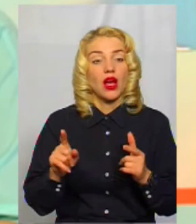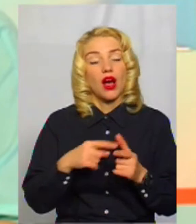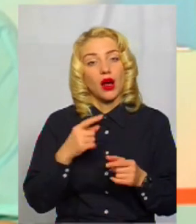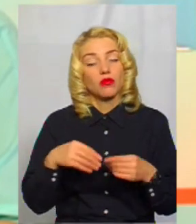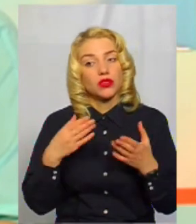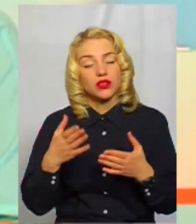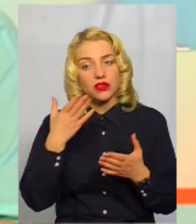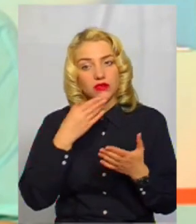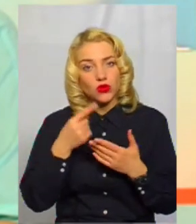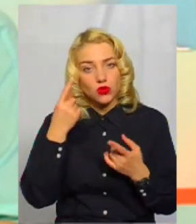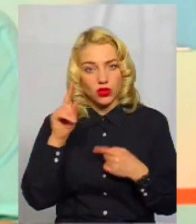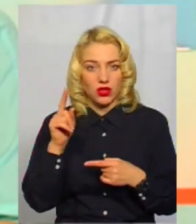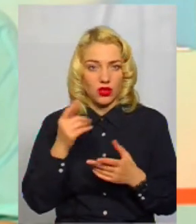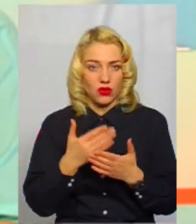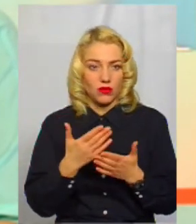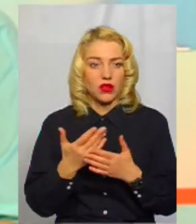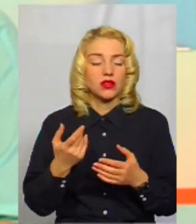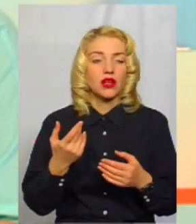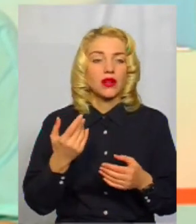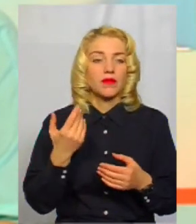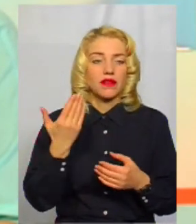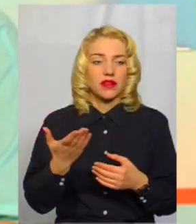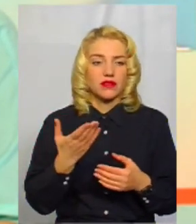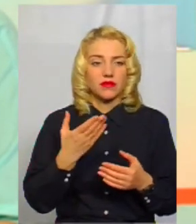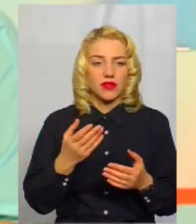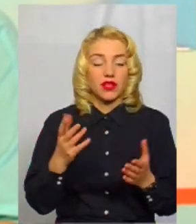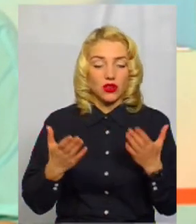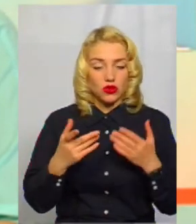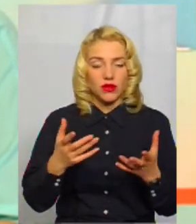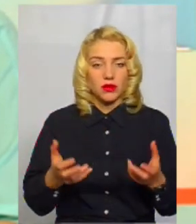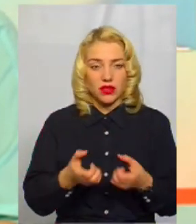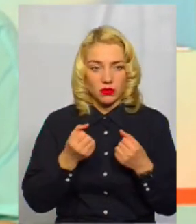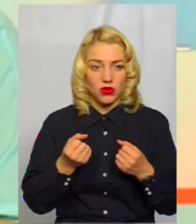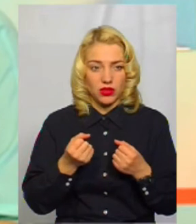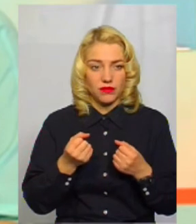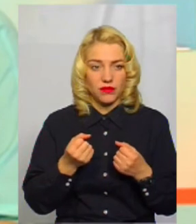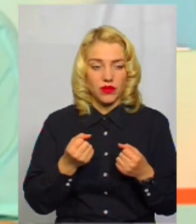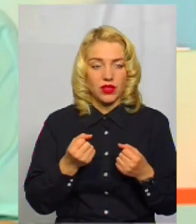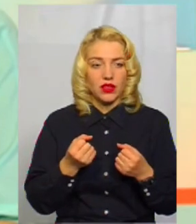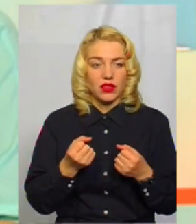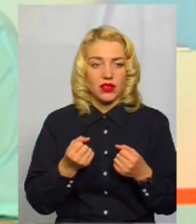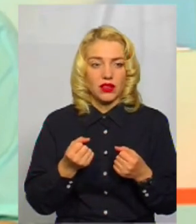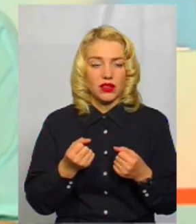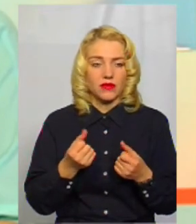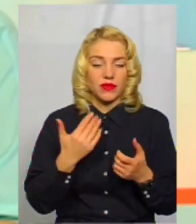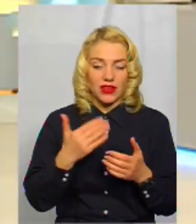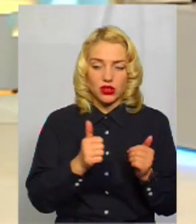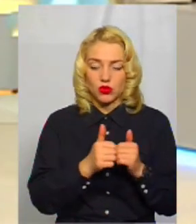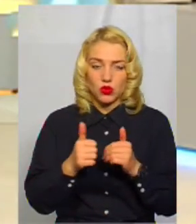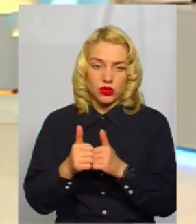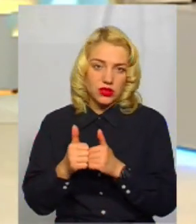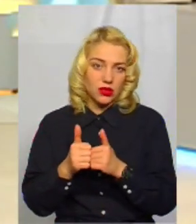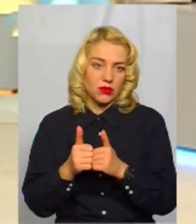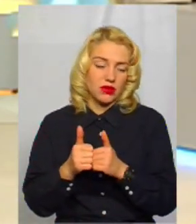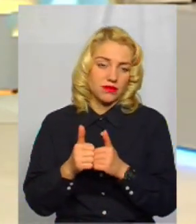ідею цього майданчика. Тобто ви подаєте свої, якщо вони підтримані також вашими сусідами, так, і